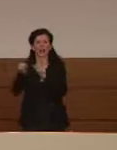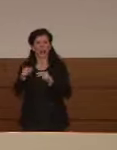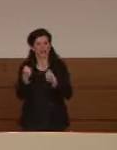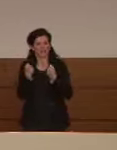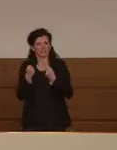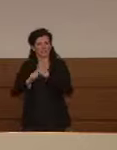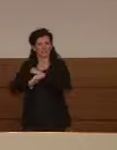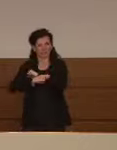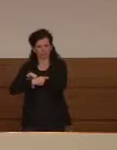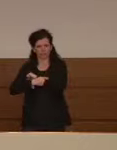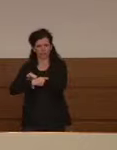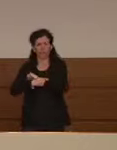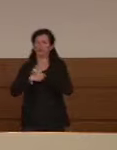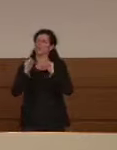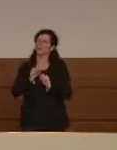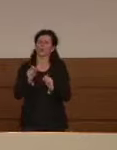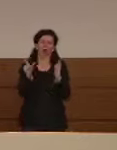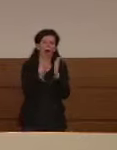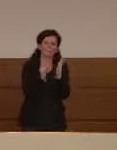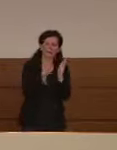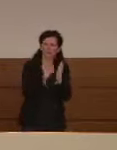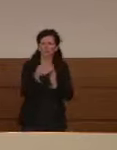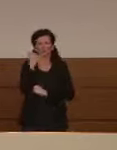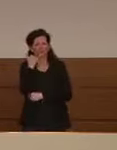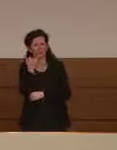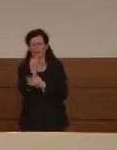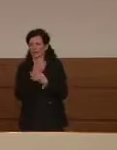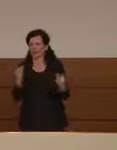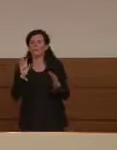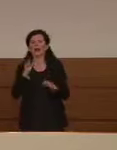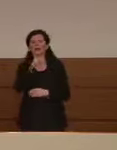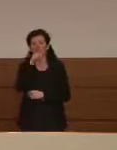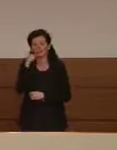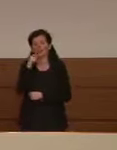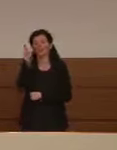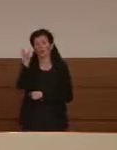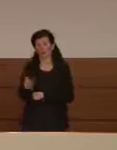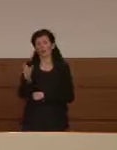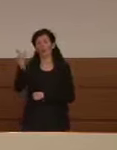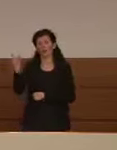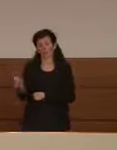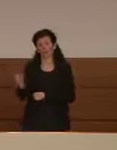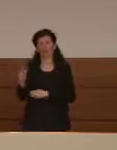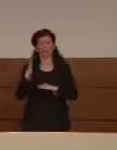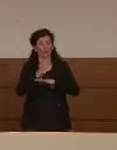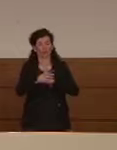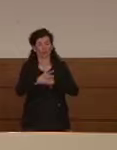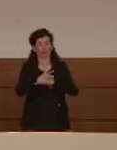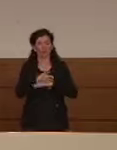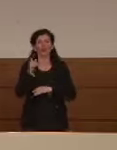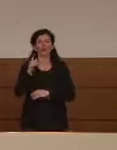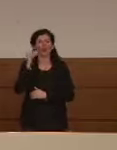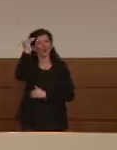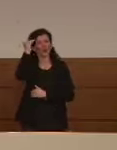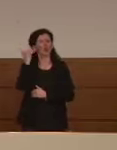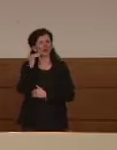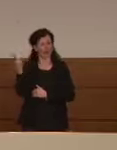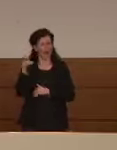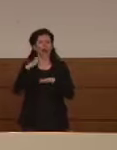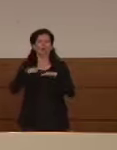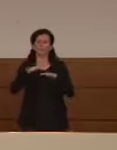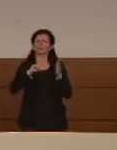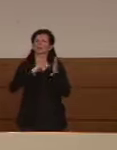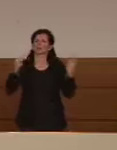siano app vanno benissimo però ci vogliono gli uomini gli uomini vedete pure in Corea ci sono le app sfruttano la tecnologia